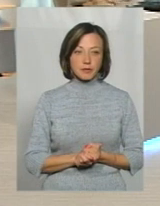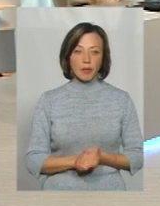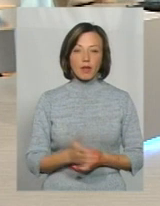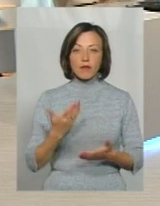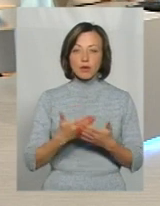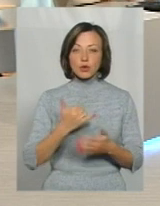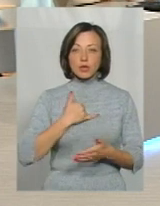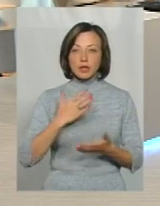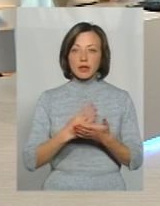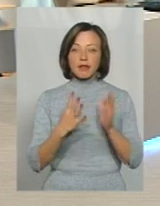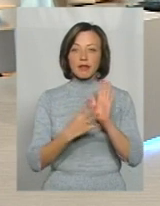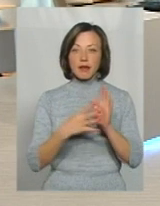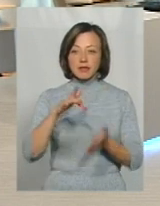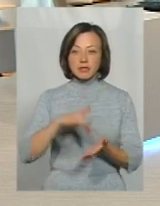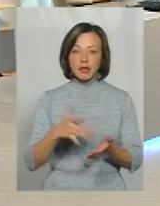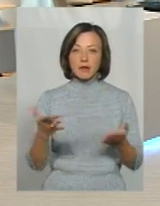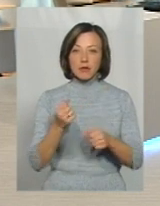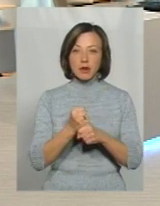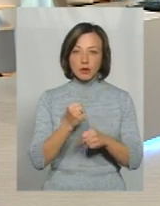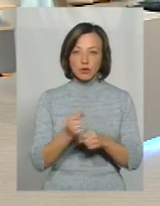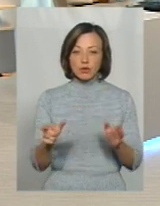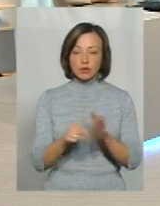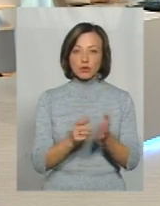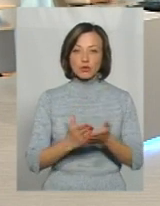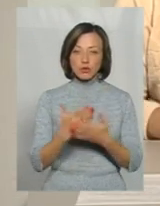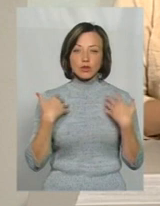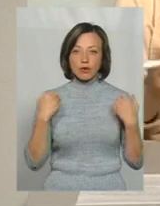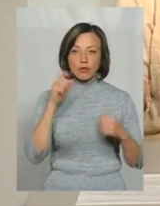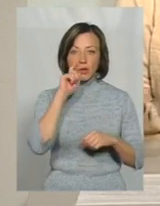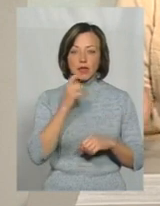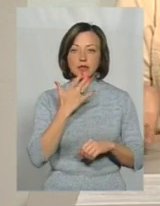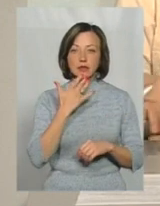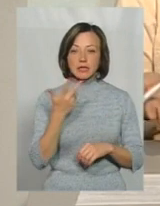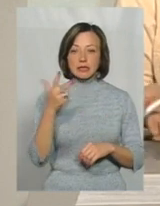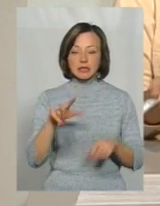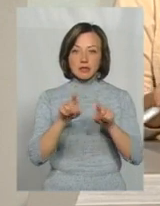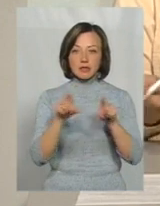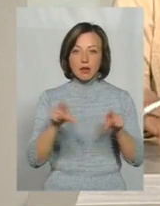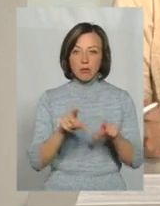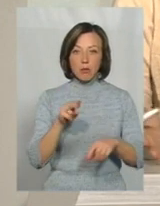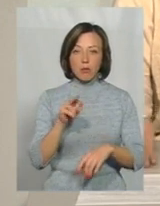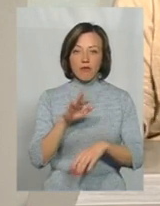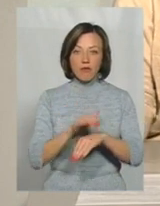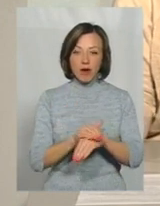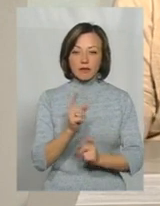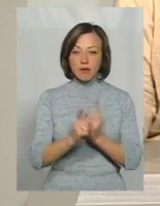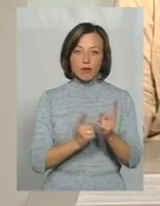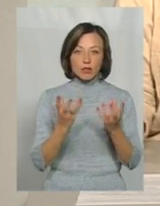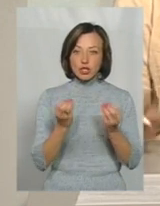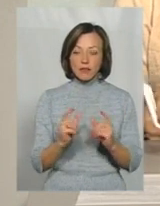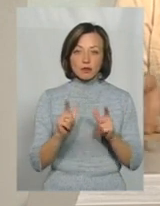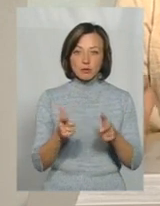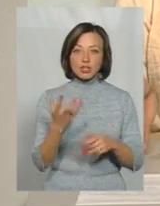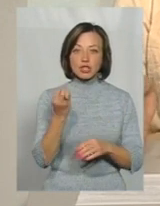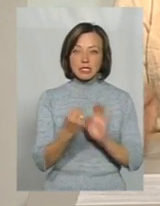центрів, які працюють з Службою здоров'я України національне, 3 заклади, які по факту в реформу ще не вступили,